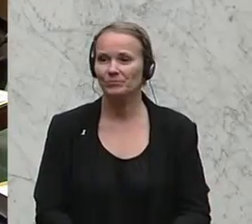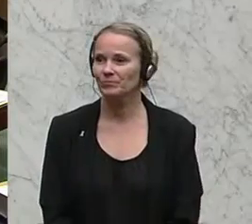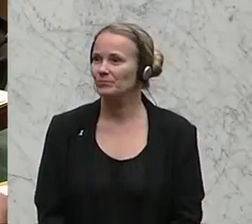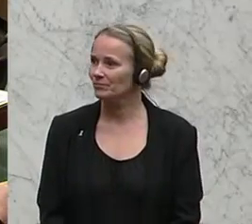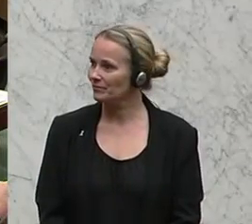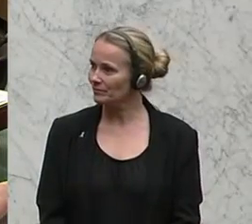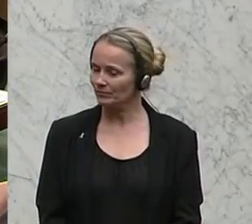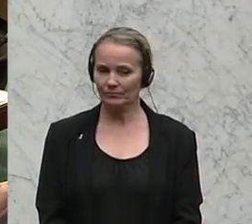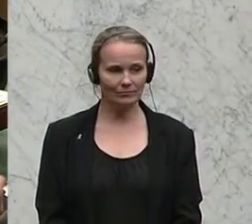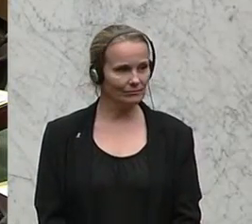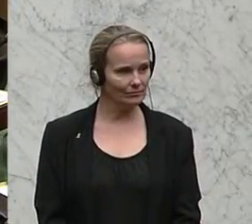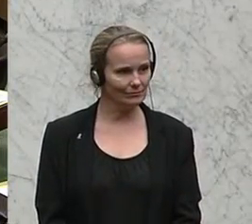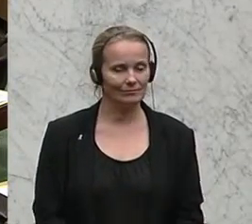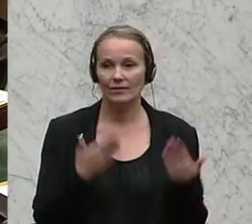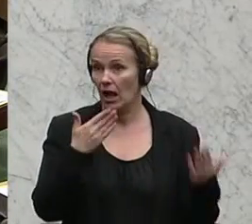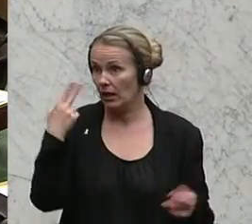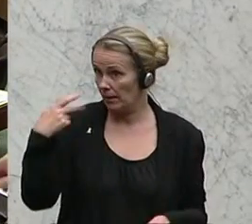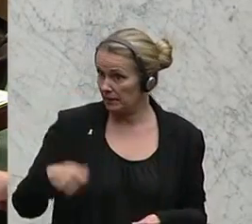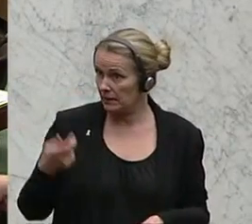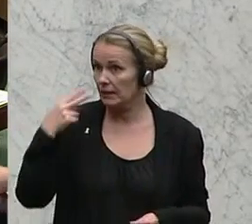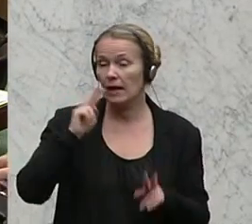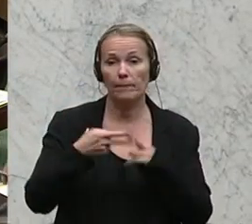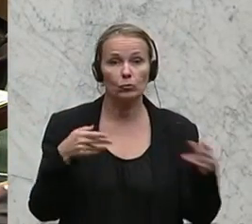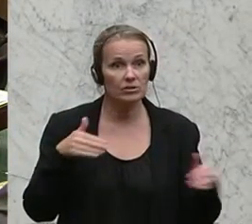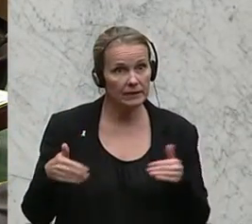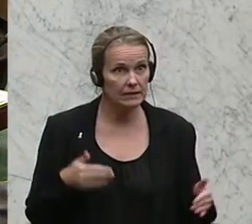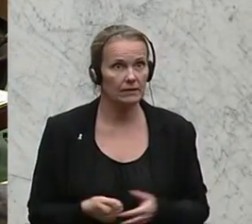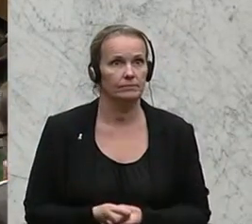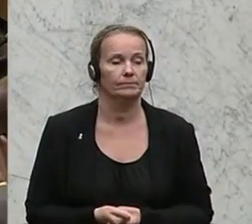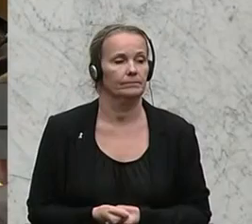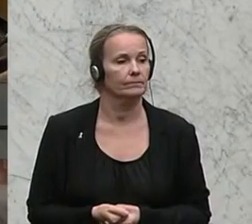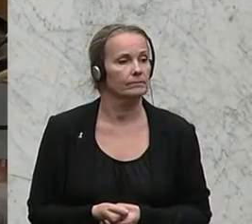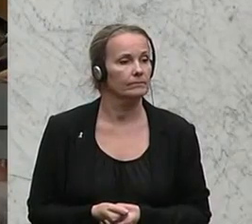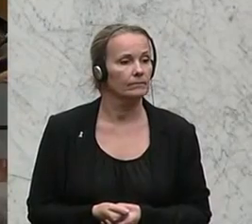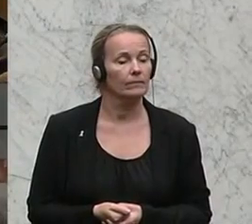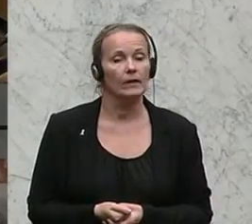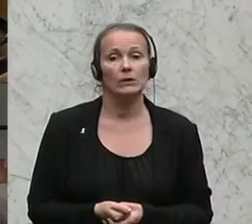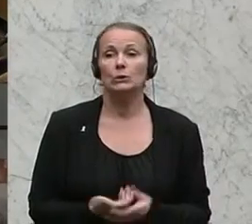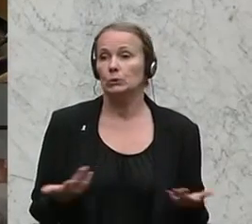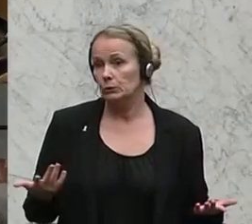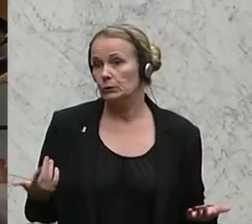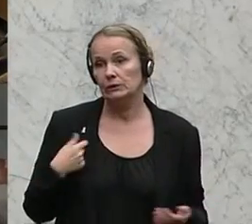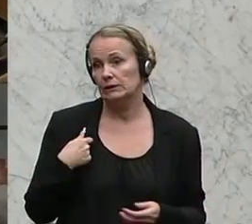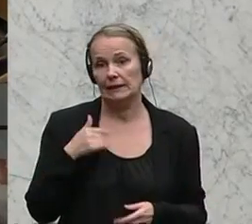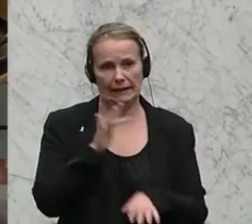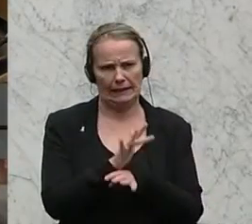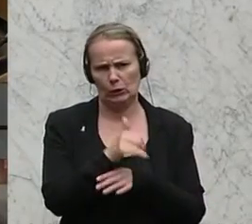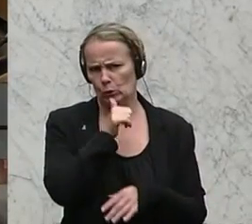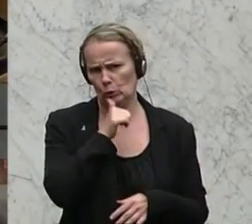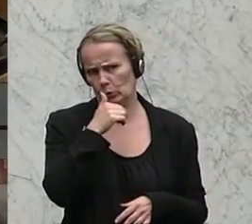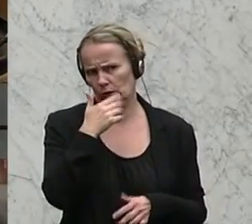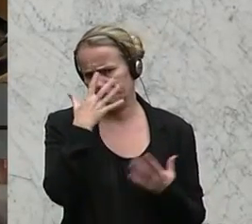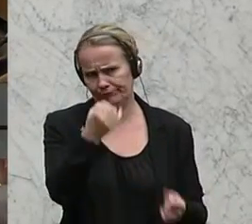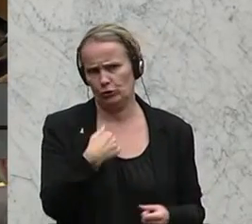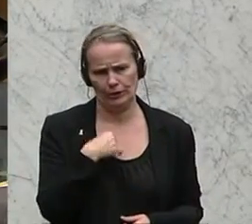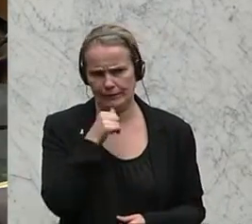Als nächster Redner an Bord, Christoph Hagen. Er kommt vom Team Stronach. Ich verstehe die Kritik der Grünen nicht,